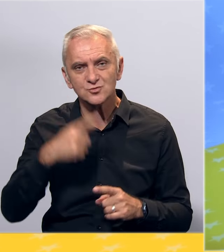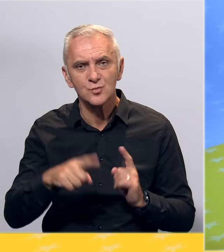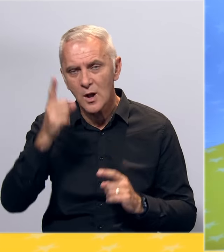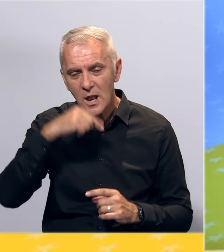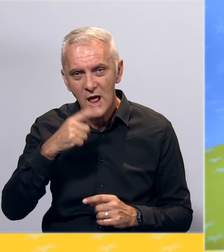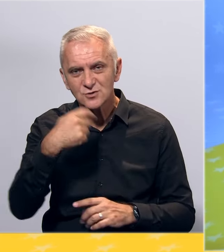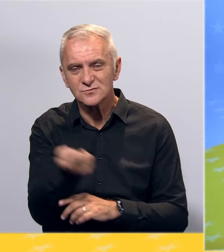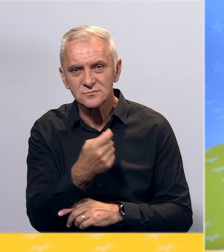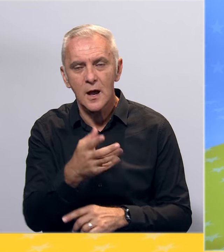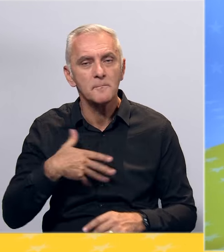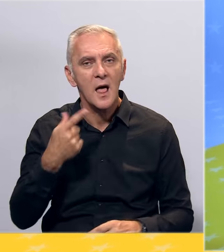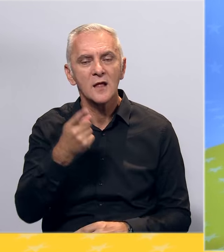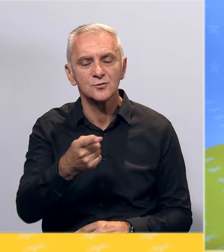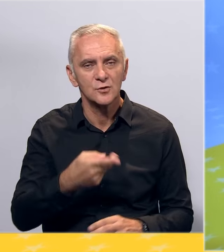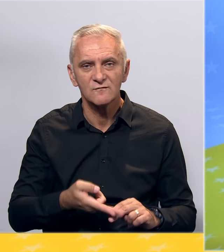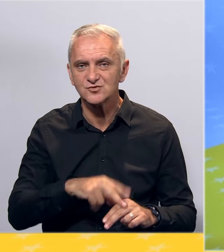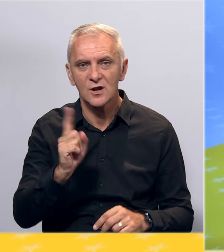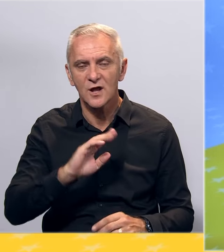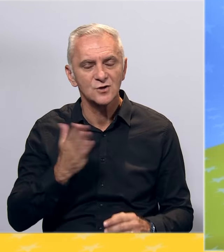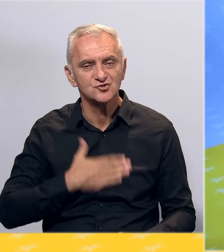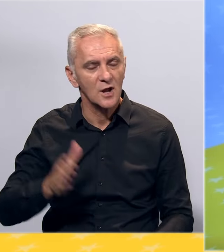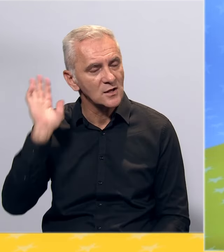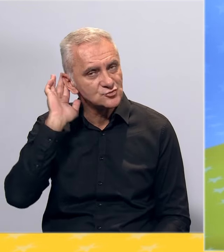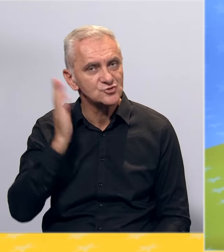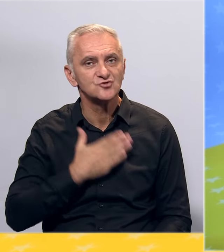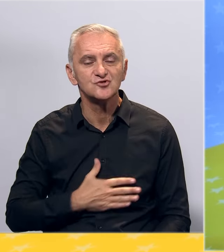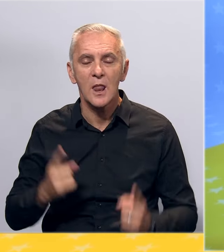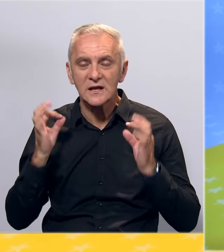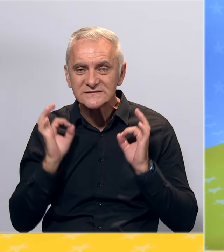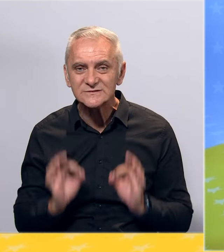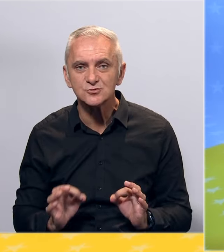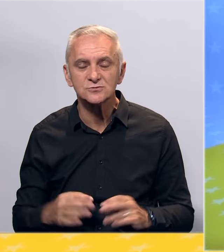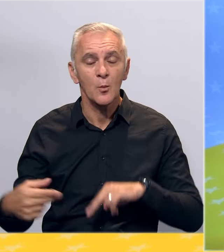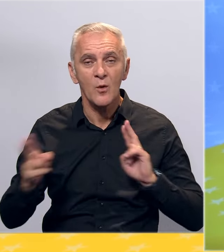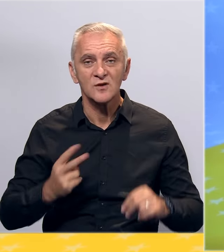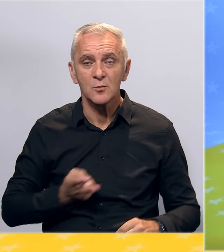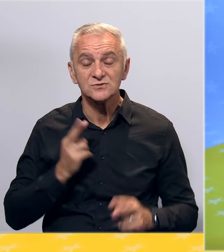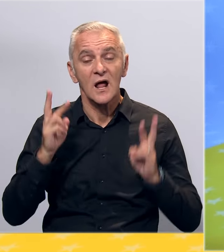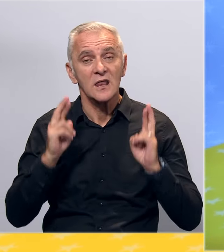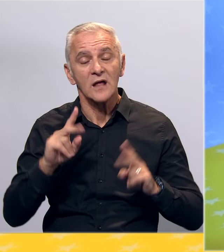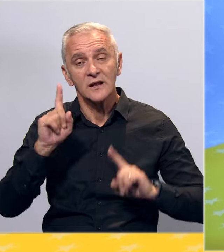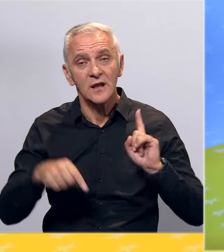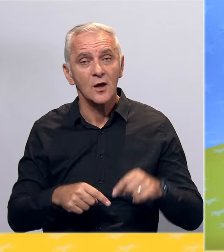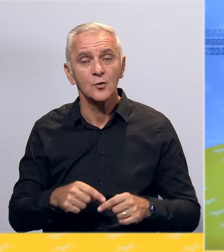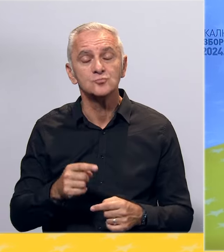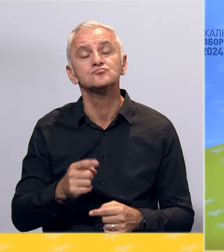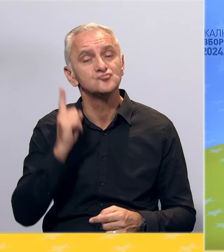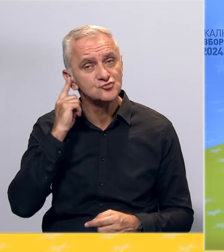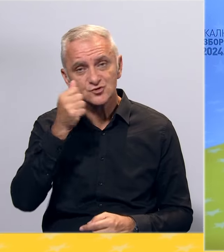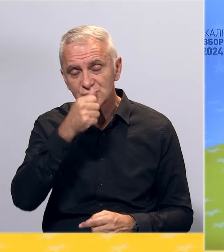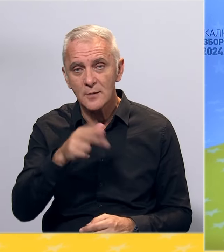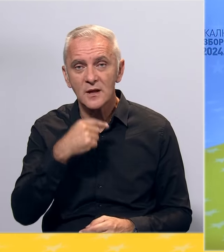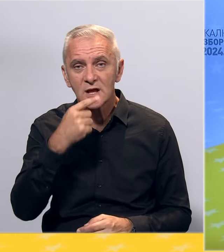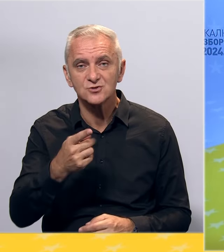Mladi to više ne žele slušati. Oni žele sigurnost, povratak ponosa i nadje da će neko konačno čuti šta imaju da kažu.